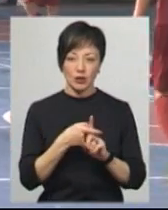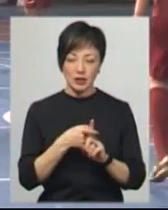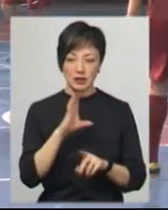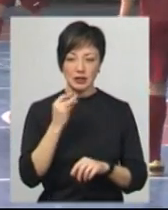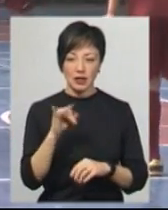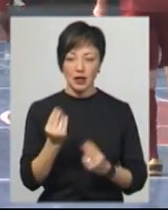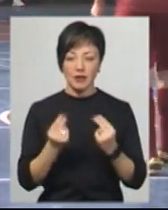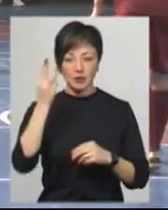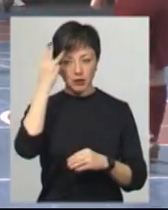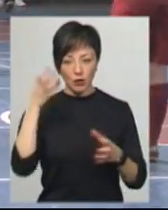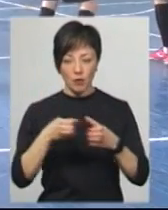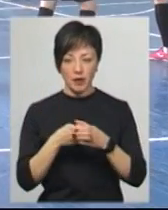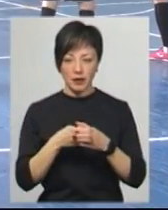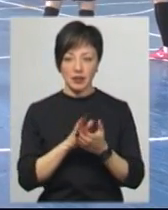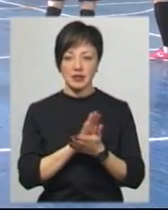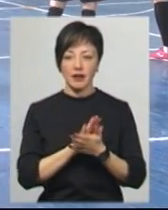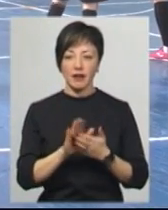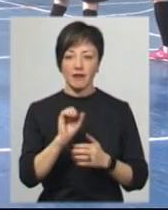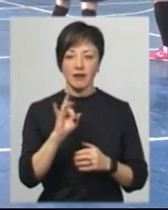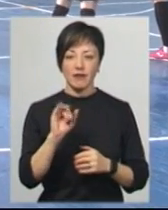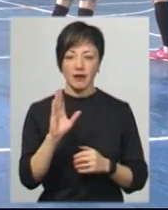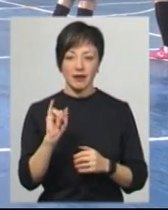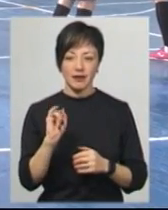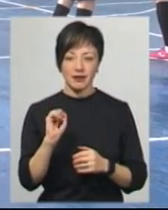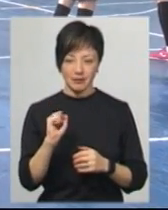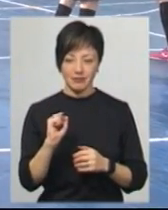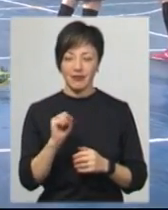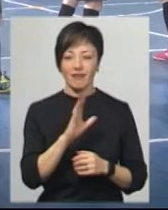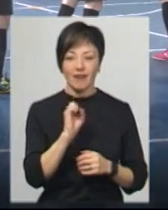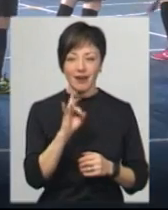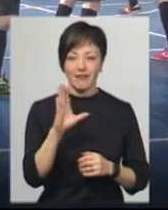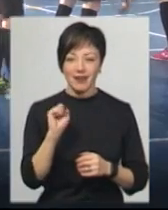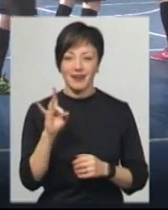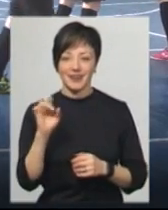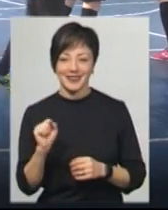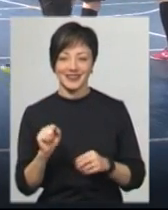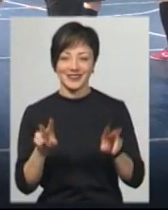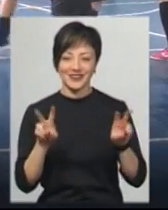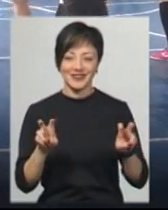гравець хмельницької команди «Свята Варвара». Гра прийшла під нашим контролем, тобто ми контролювали гру.